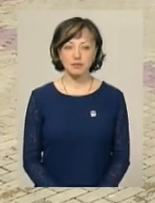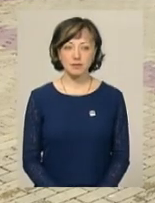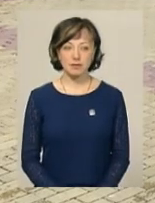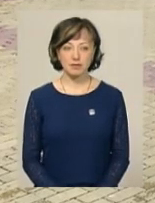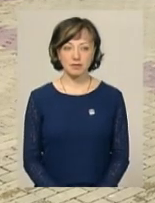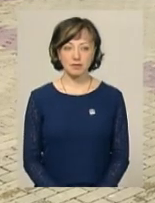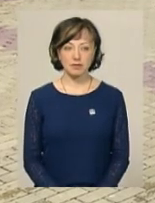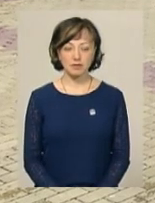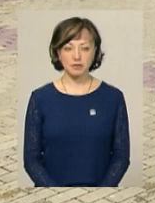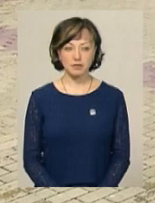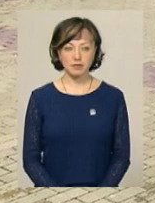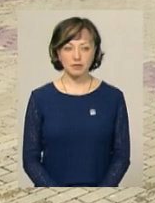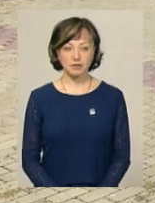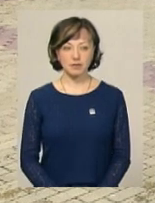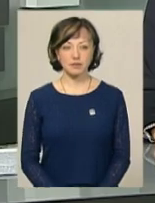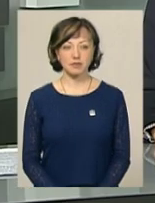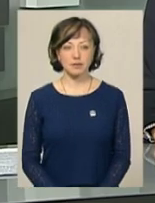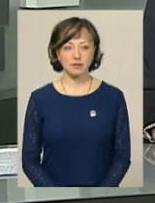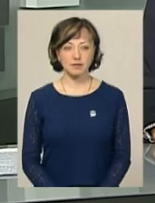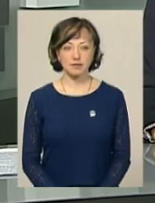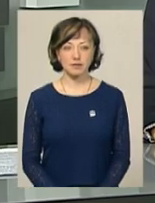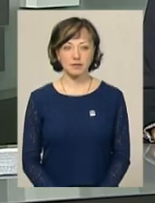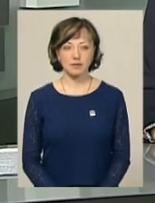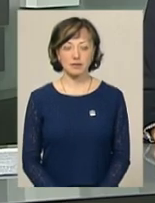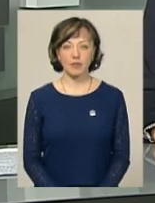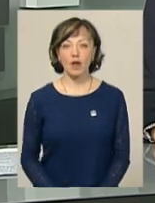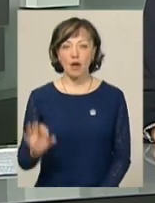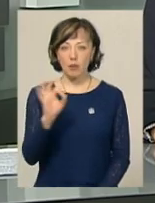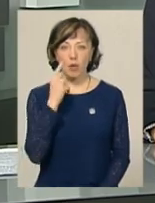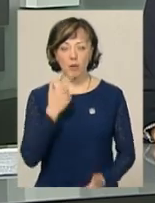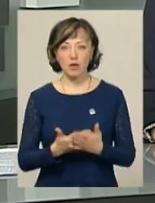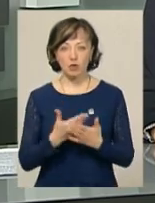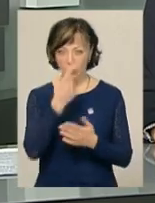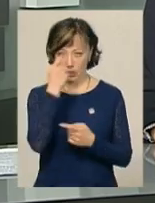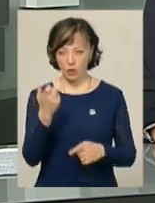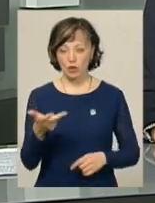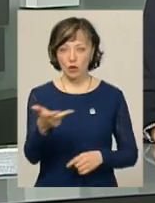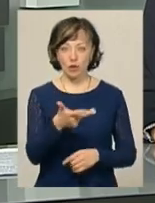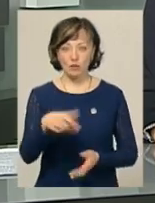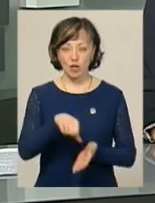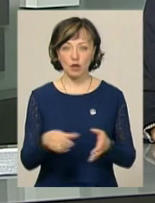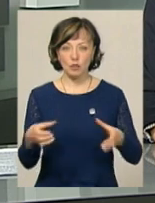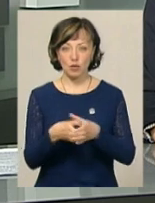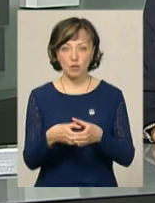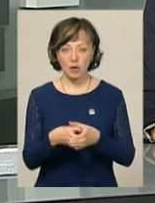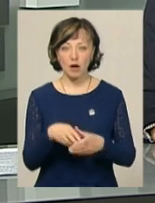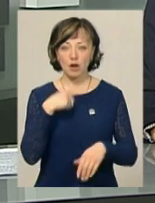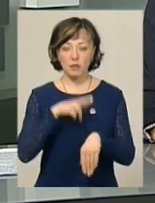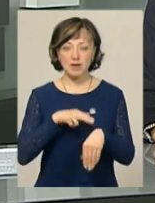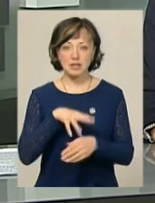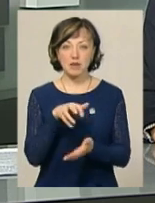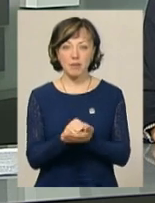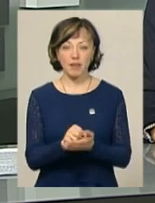Саприкін – Новини, Поділяцентр. Про підозру оголошено трьом членам групи, яка, за версією правоохоронців,